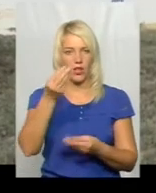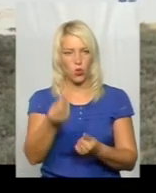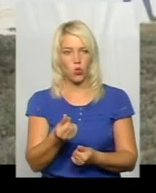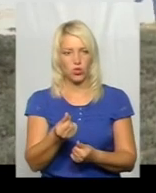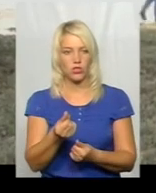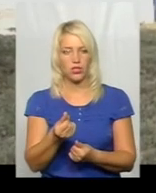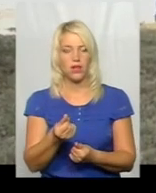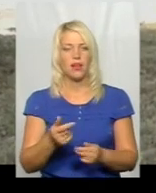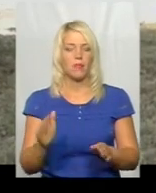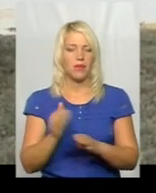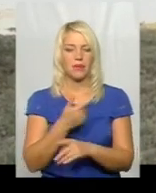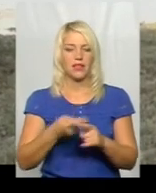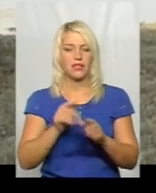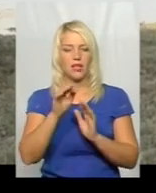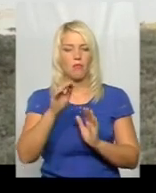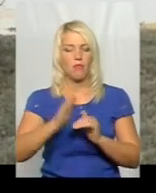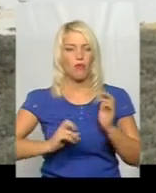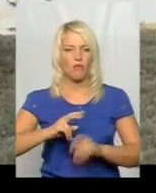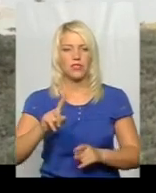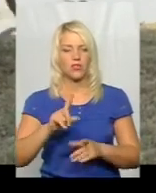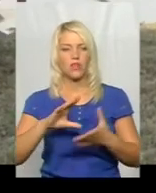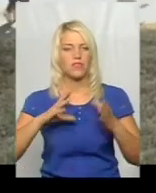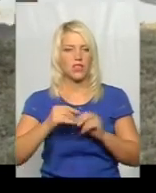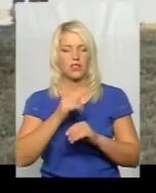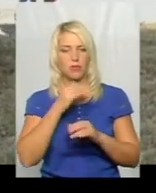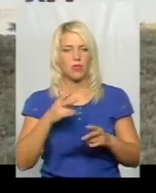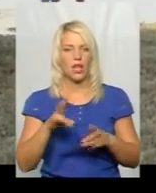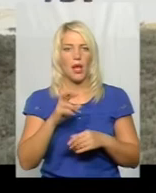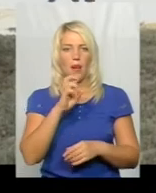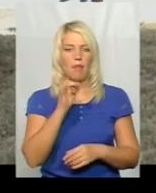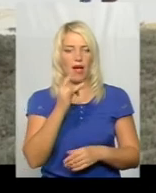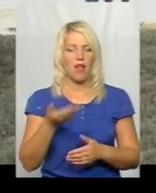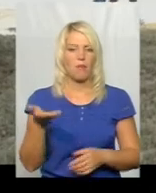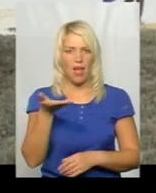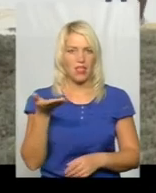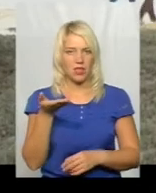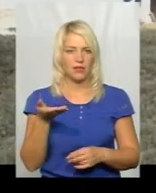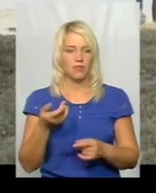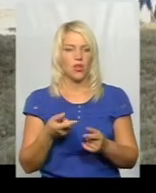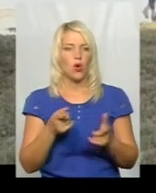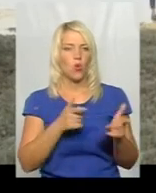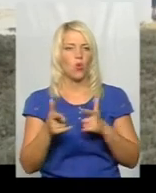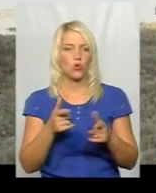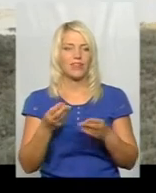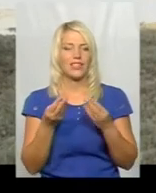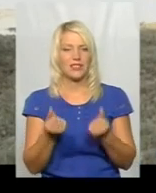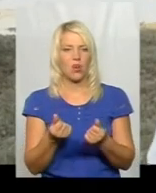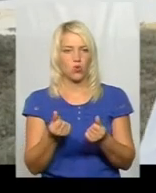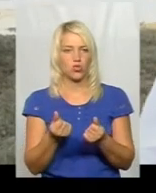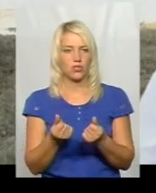прибрати ті професії, які не мають взагалі готуватися. Я вважаю, що барменів готувати за гроші